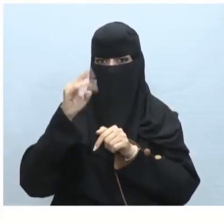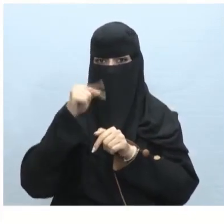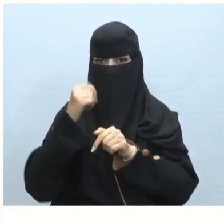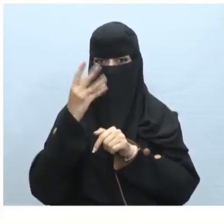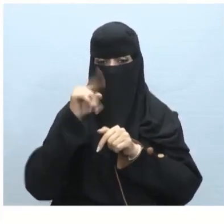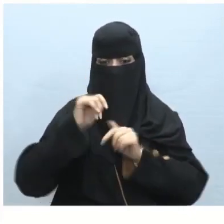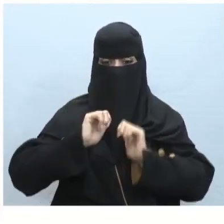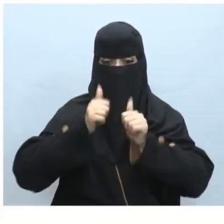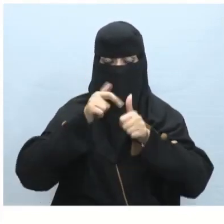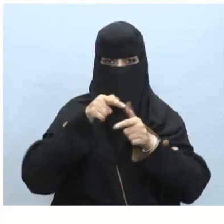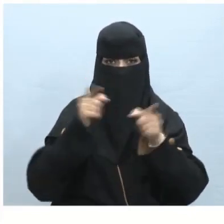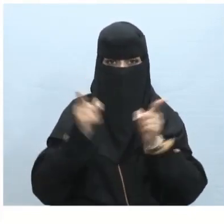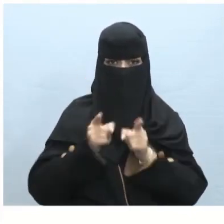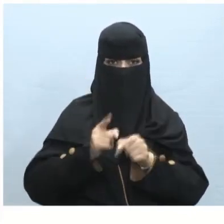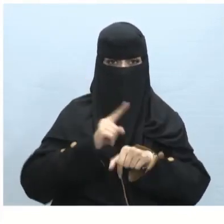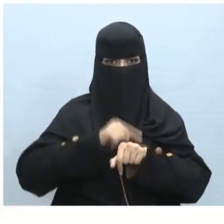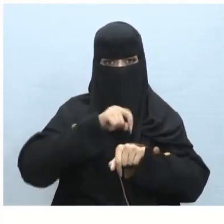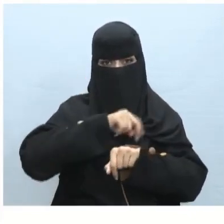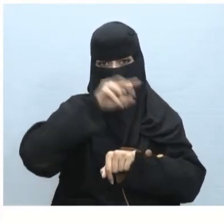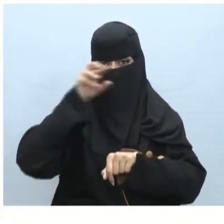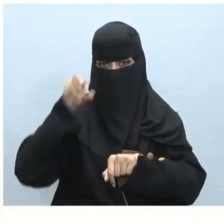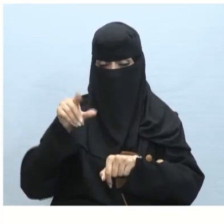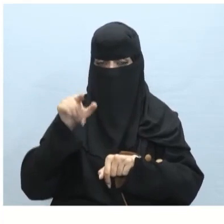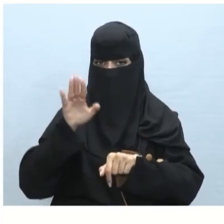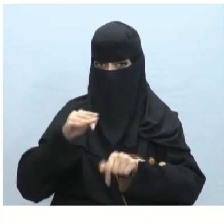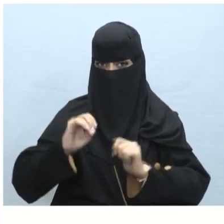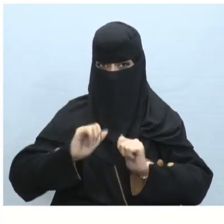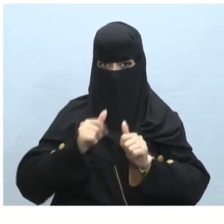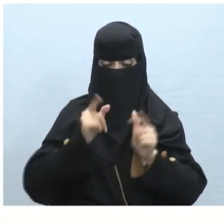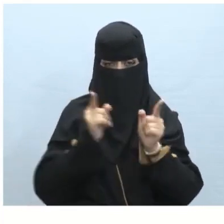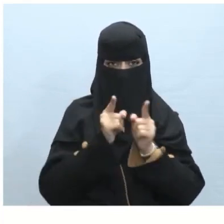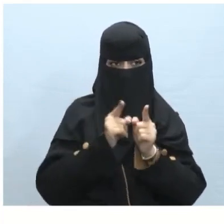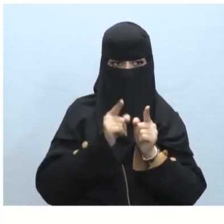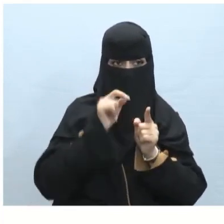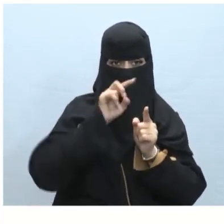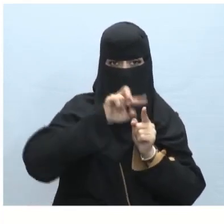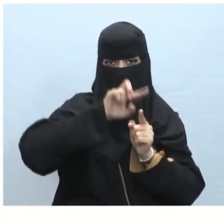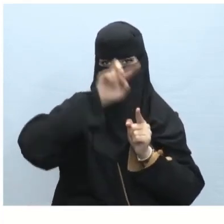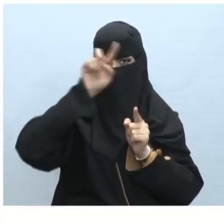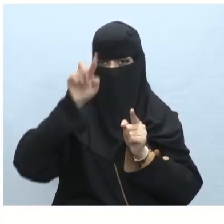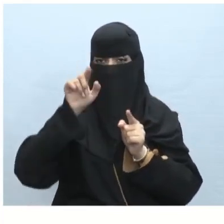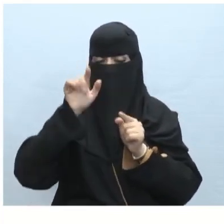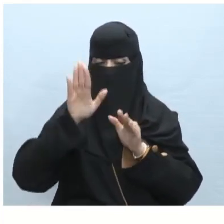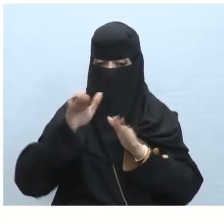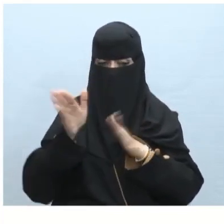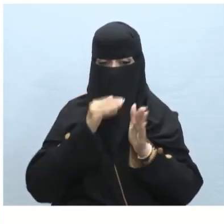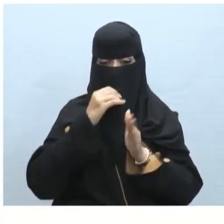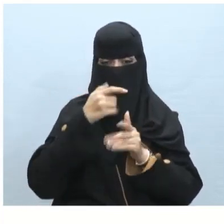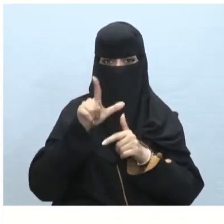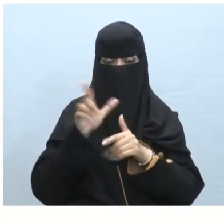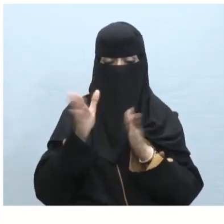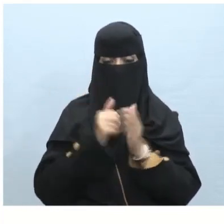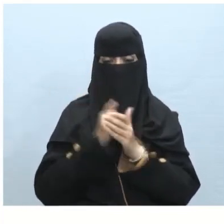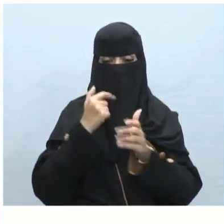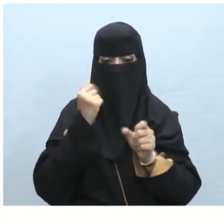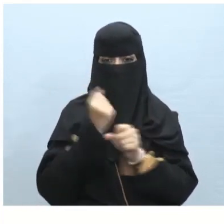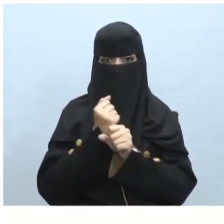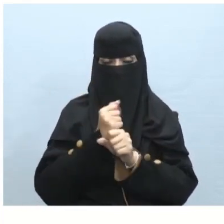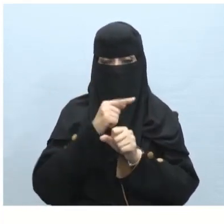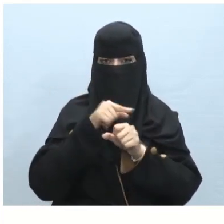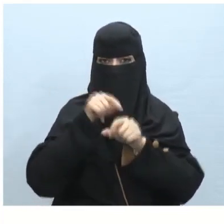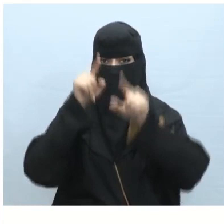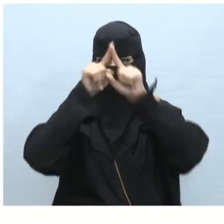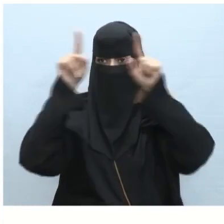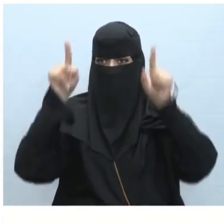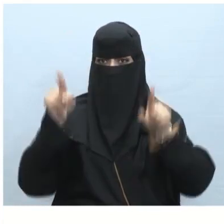يمكن تحديد مدة الانتقال يمكن تحديد مدة الانتقال أحسنت الإجابة صحيحة الجملة